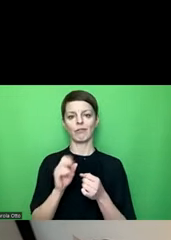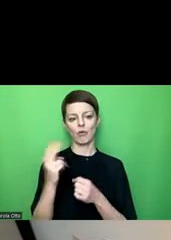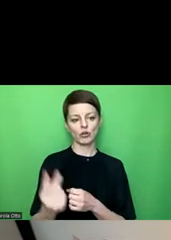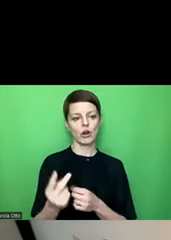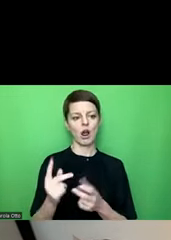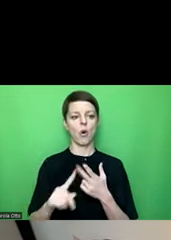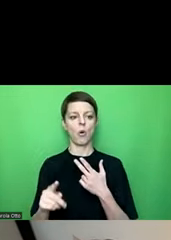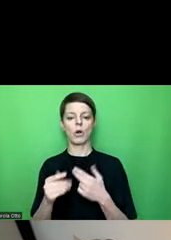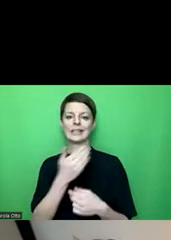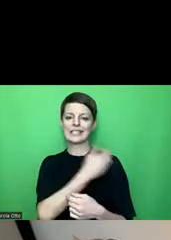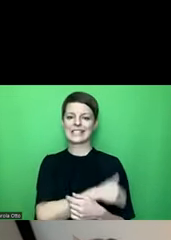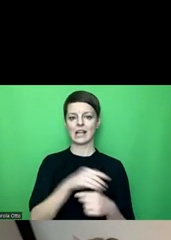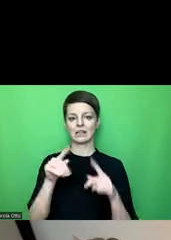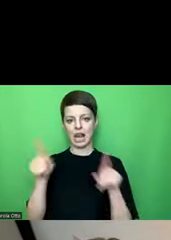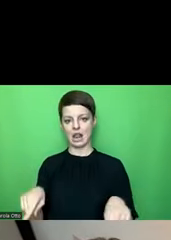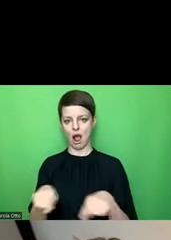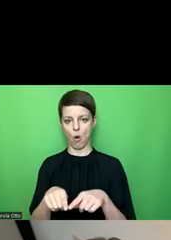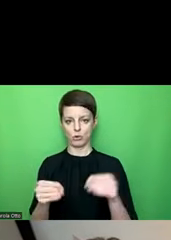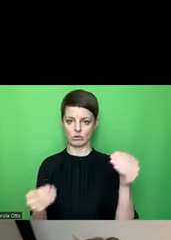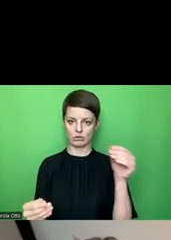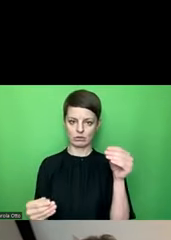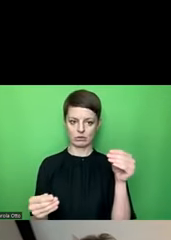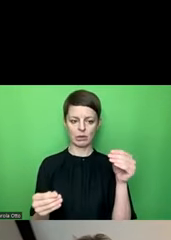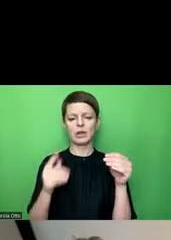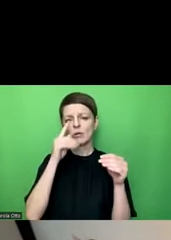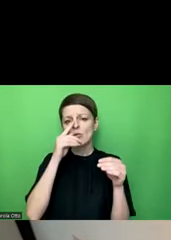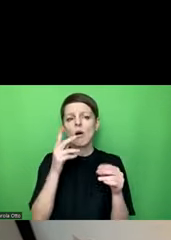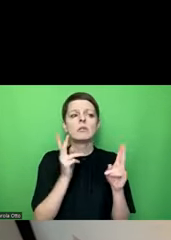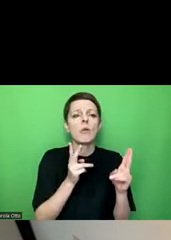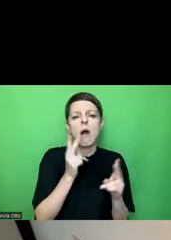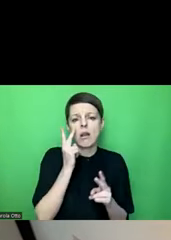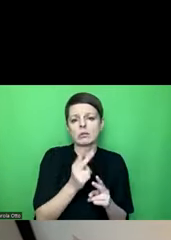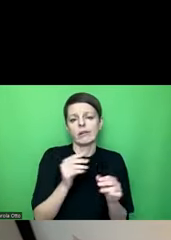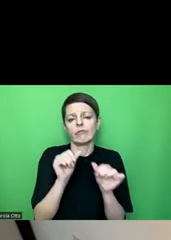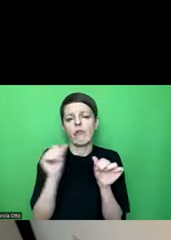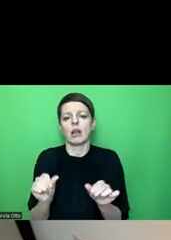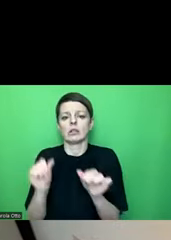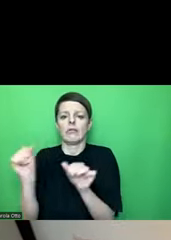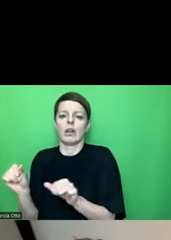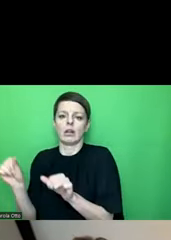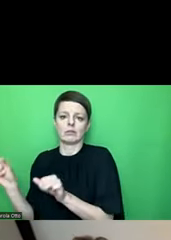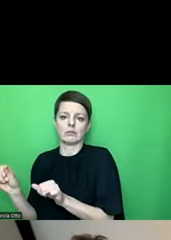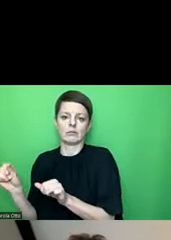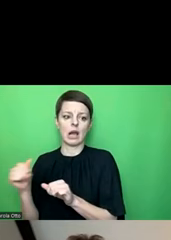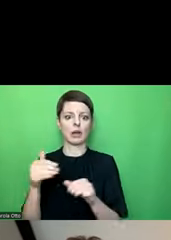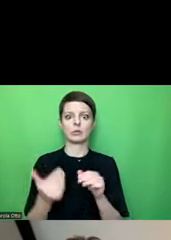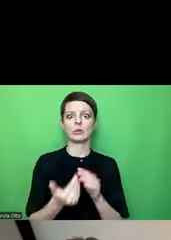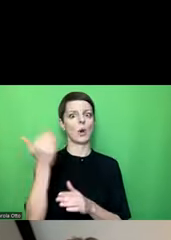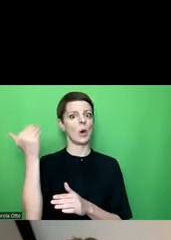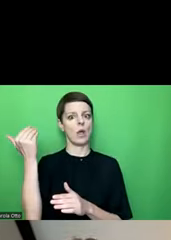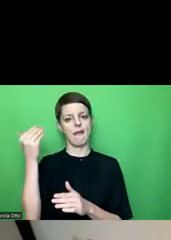-Ansicht, aber das sind alles nur Varianten der Normalansicht und ergeben keine wirklich neuen